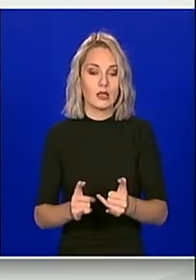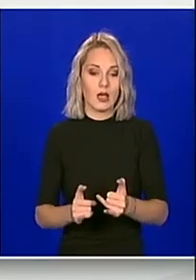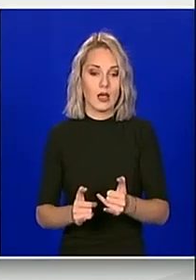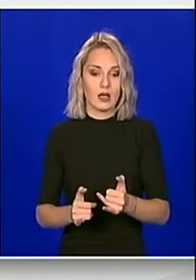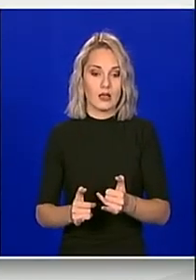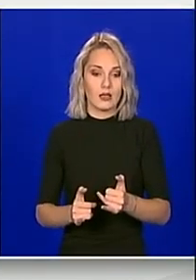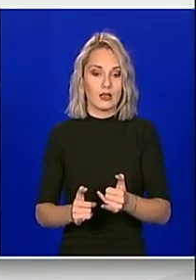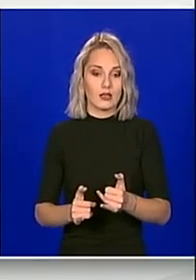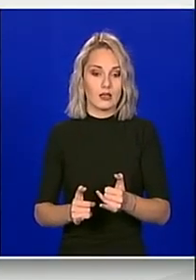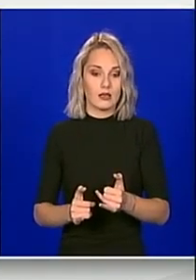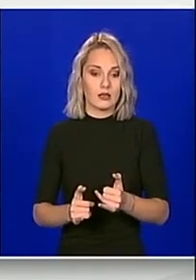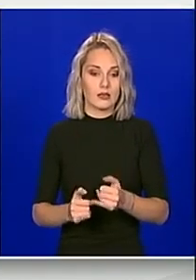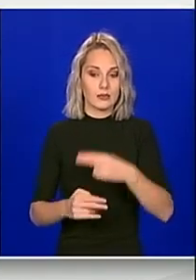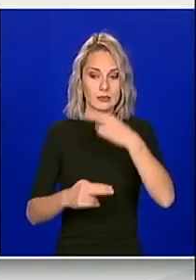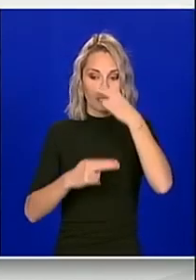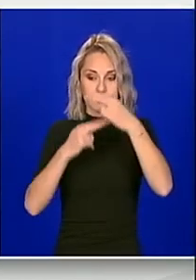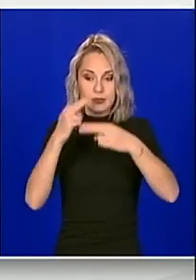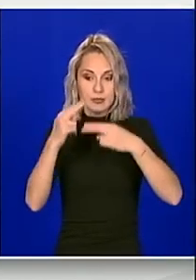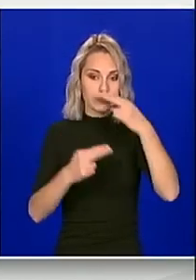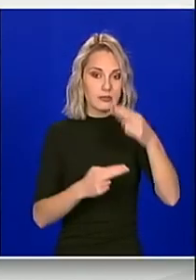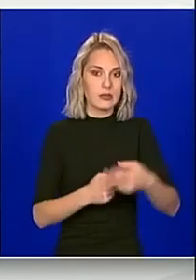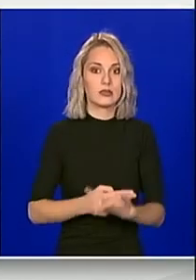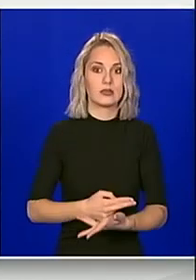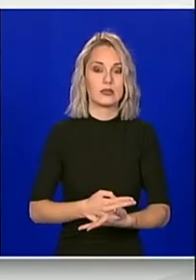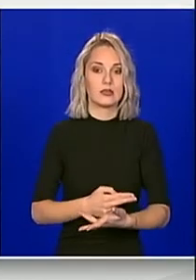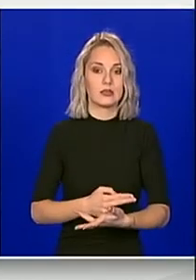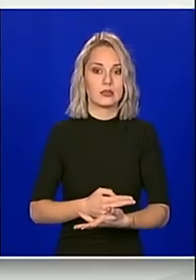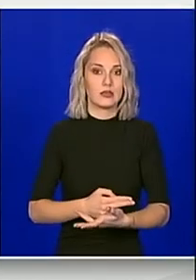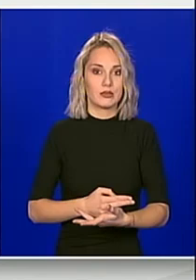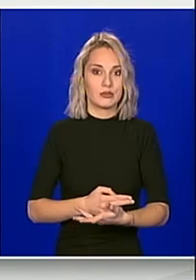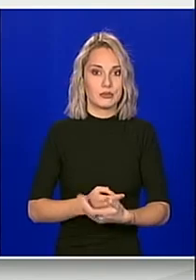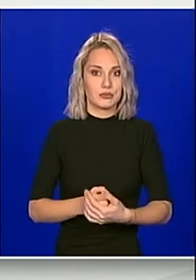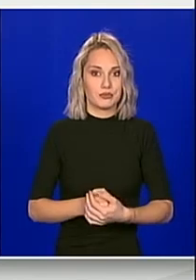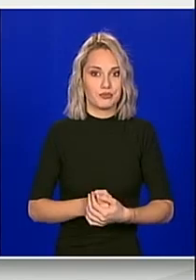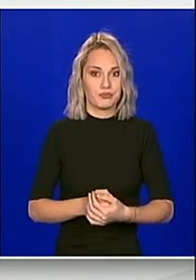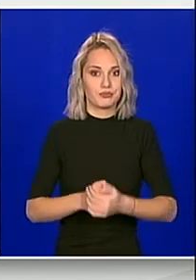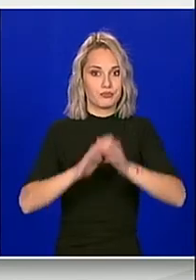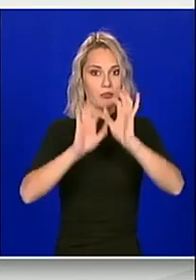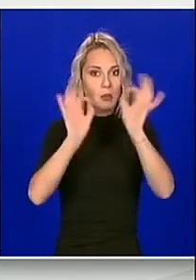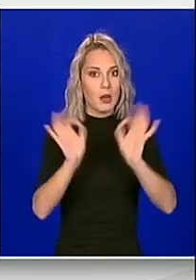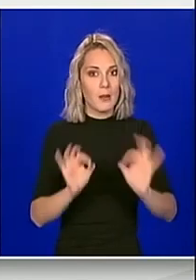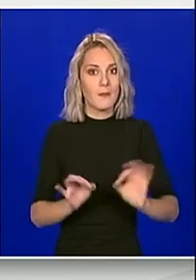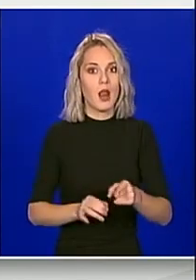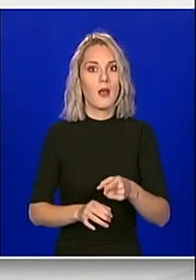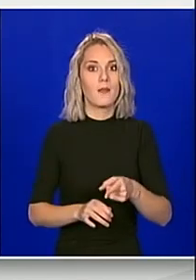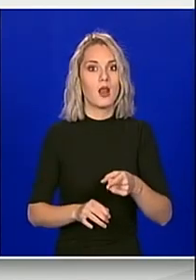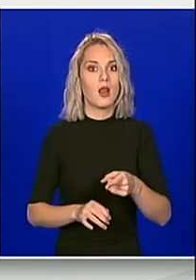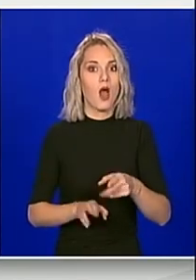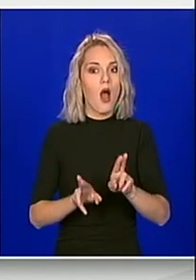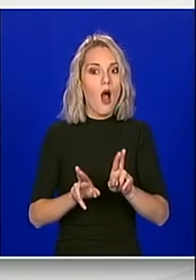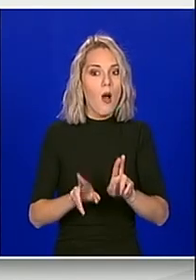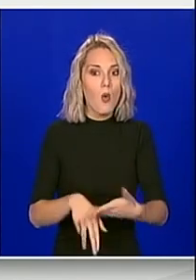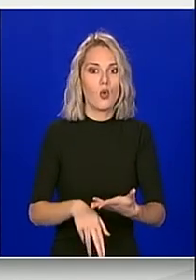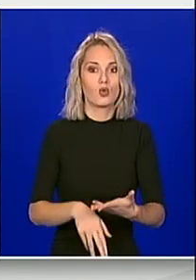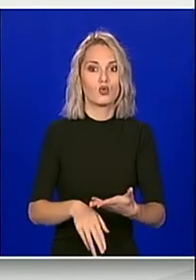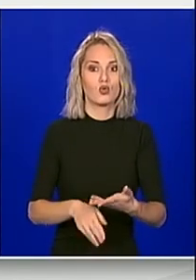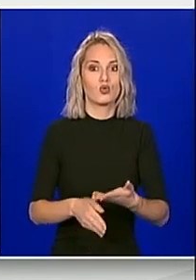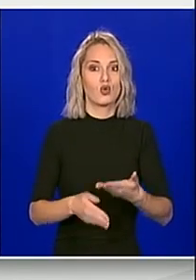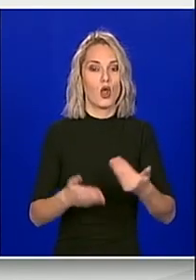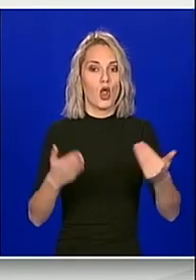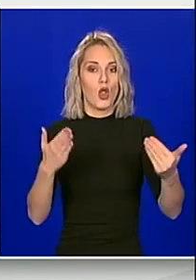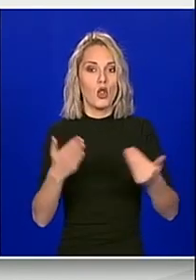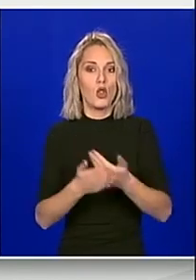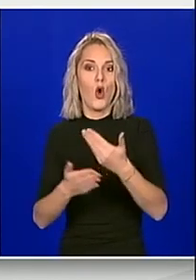razmatraju, odnosno tu su pripremljene opcije uvođenja dodatnih